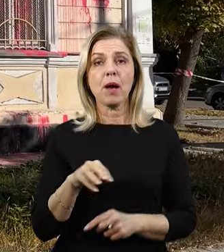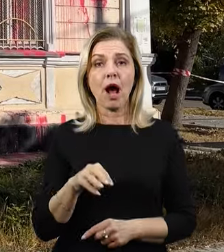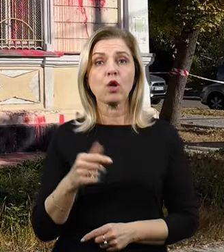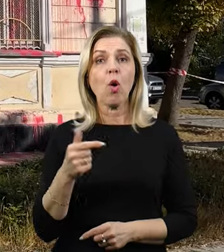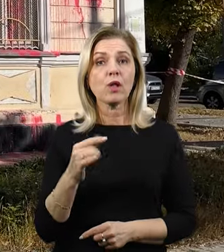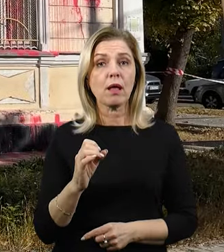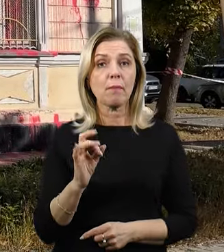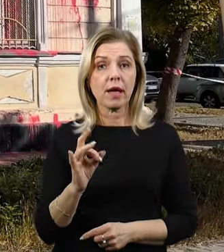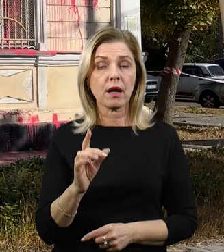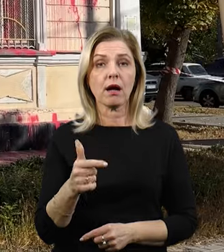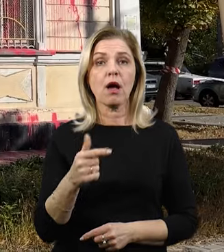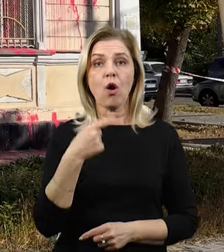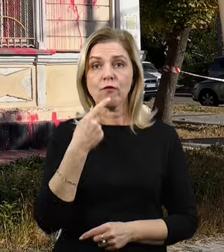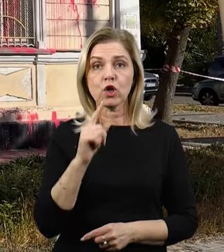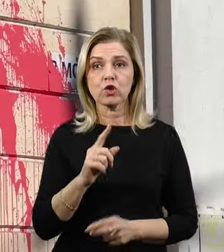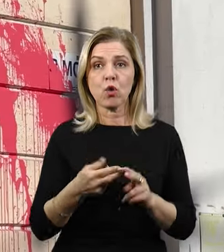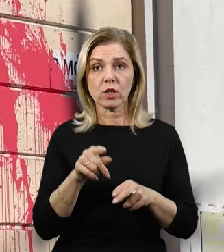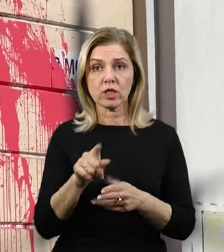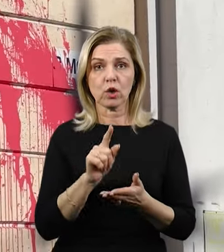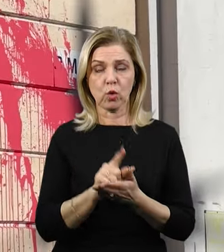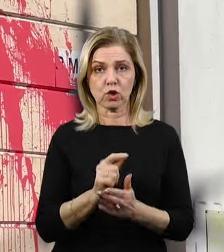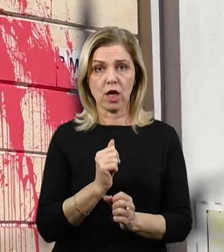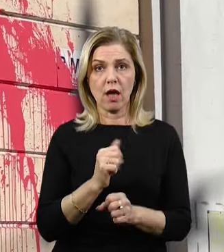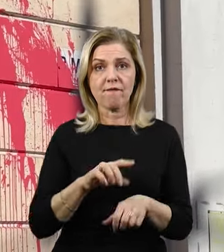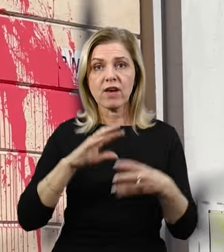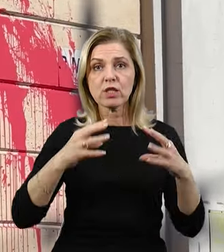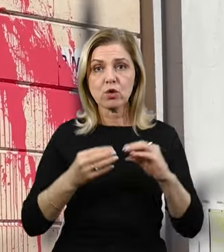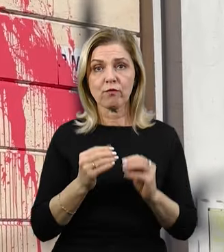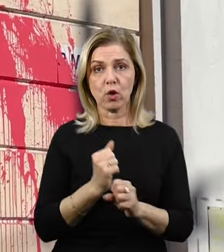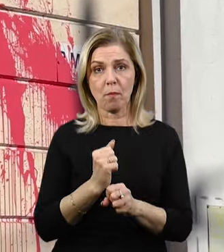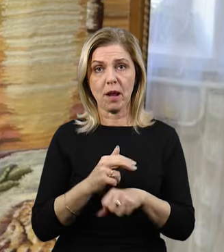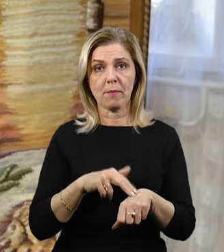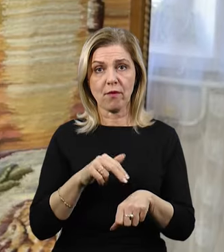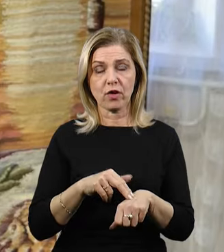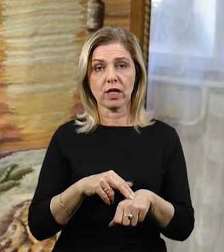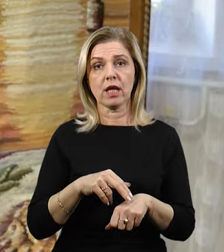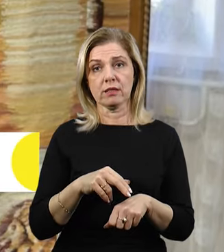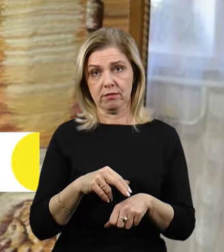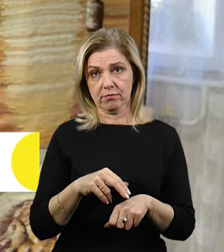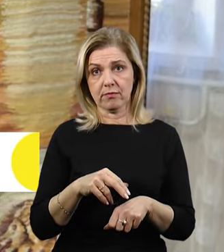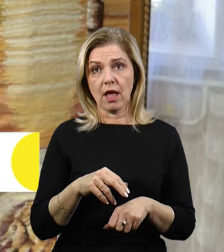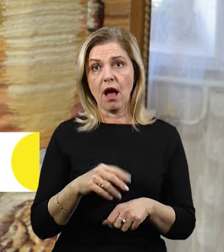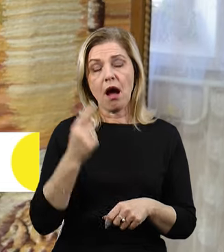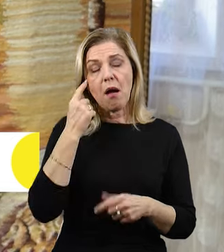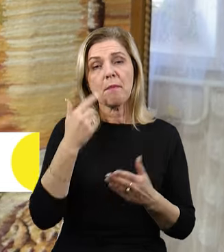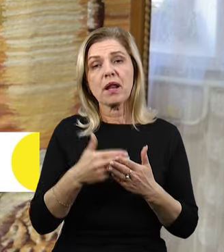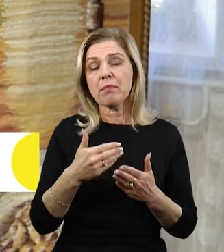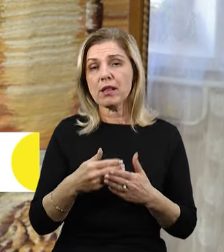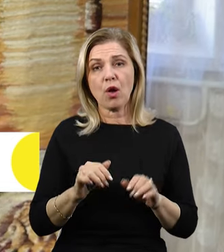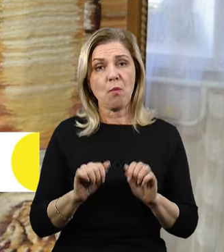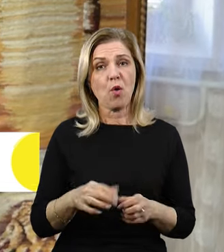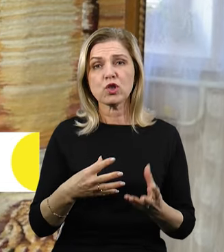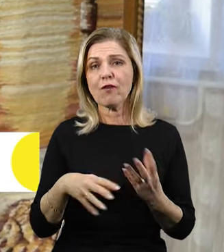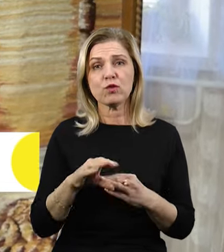говорить, висновки щодо події повинні робити правоохоронні органи після слідства. Переположить можна все, що угодно. От